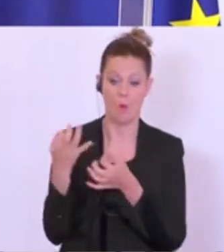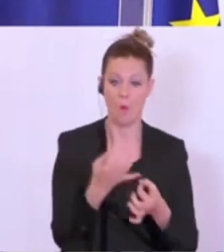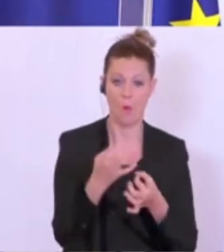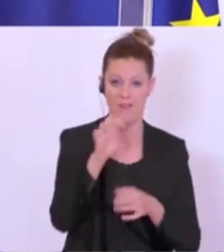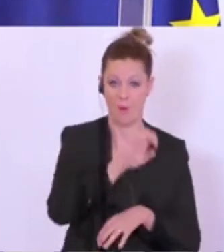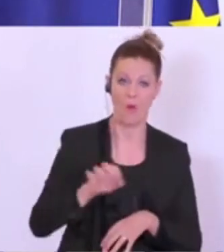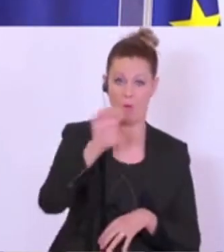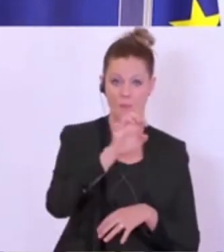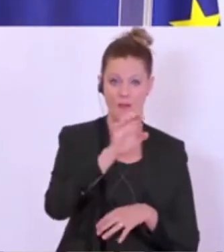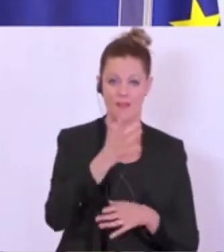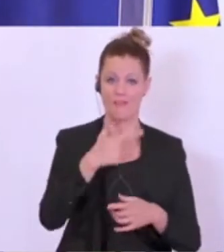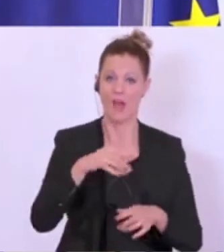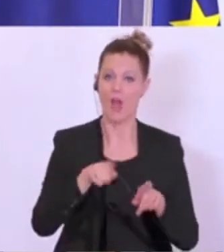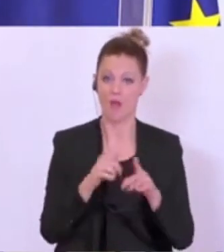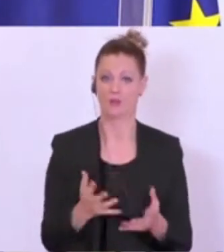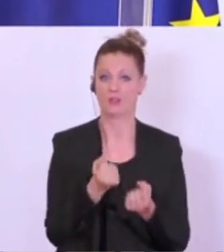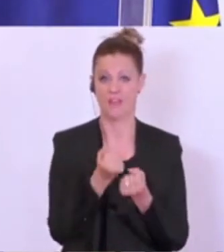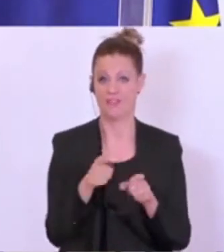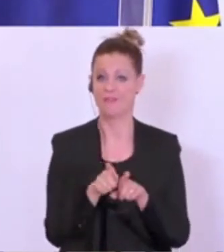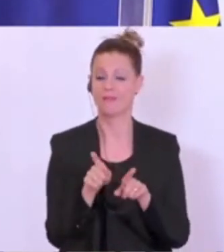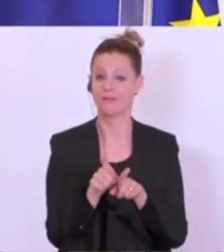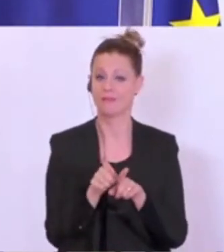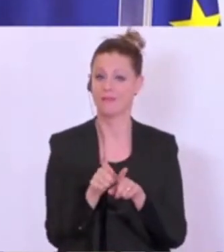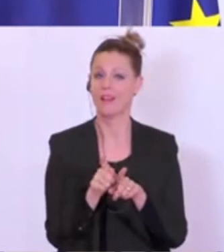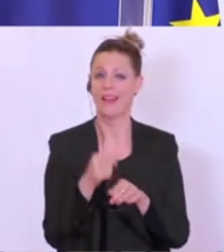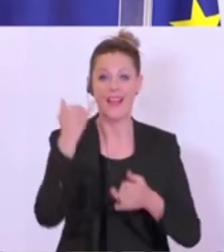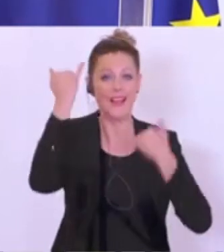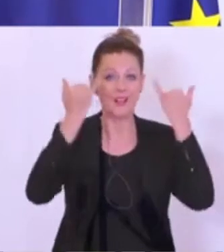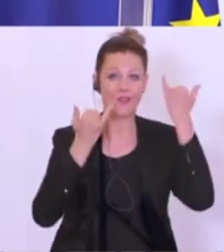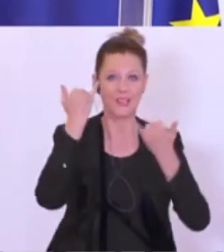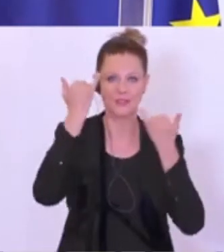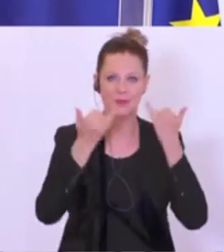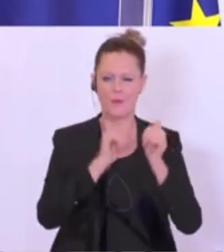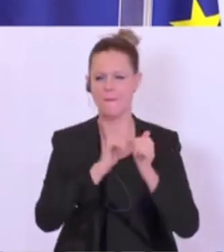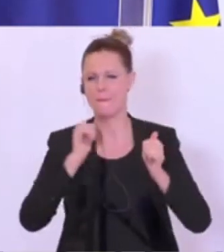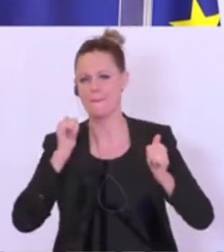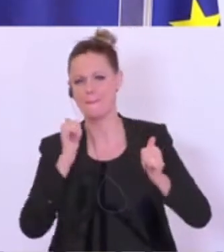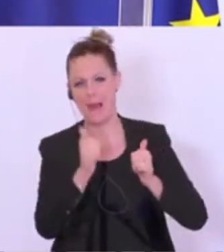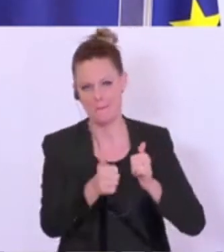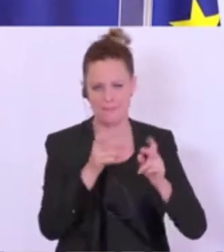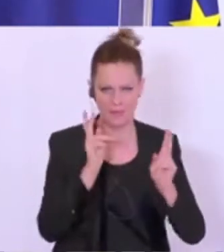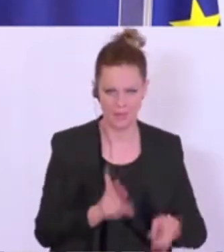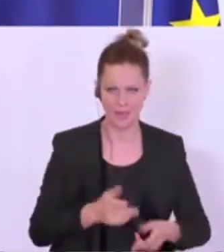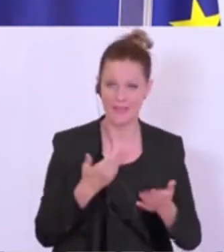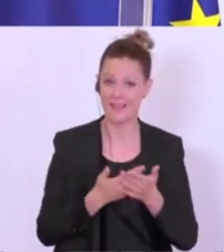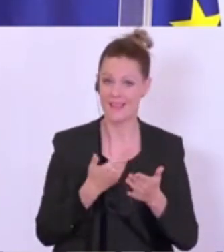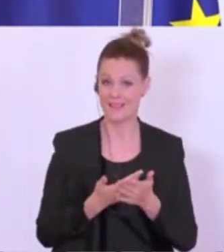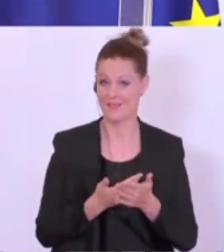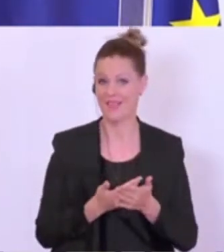zurückzuholen. Wir schaffen es auch, hier durch die Innovation weit vorne zu sein. Daher